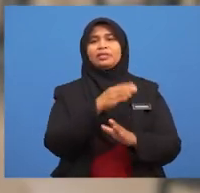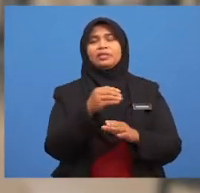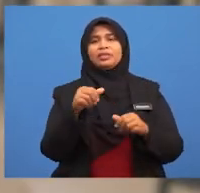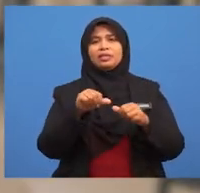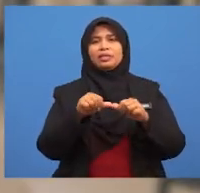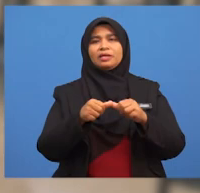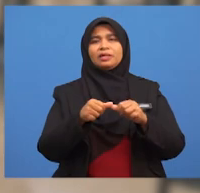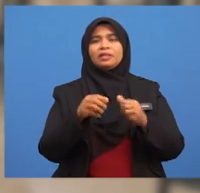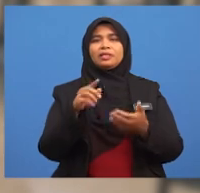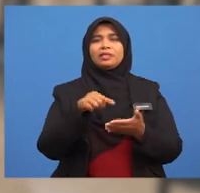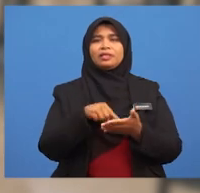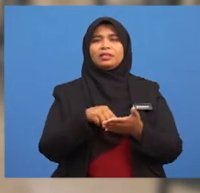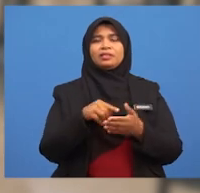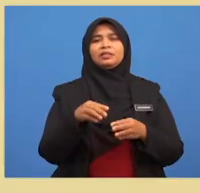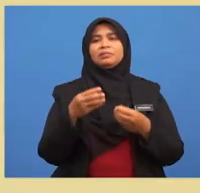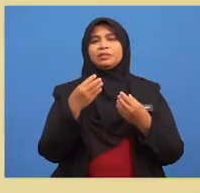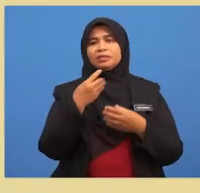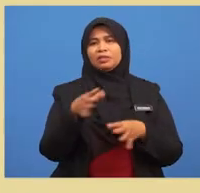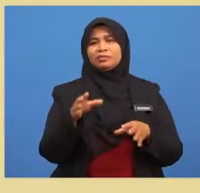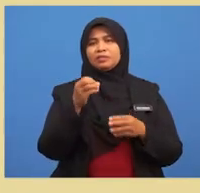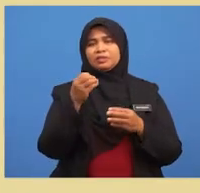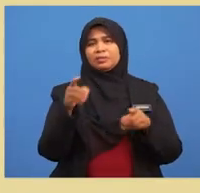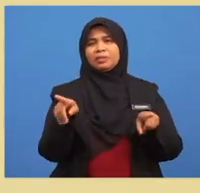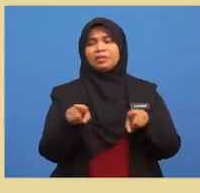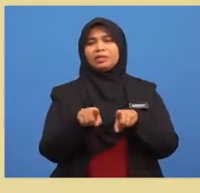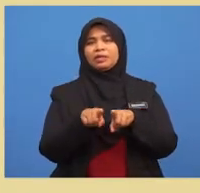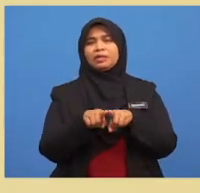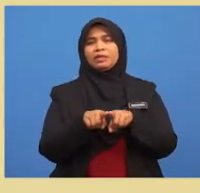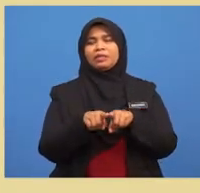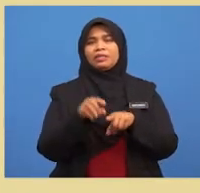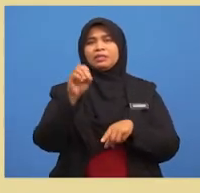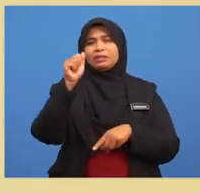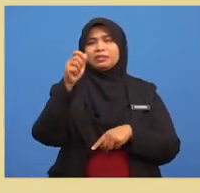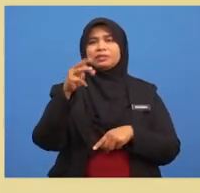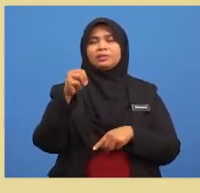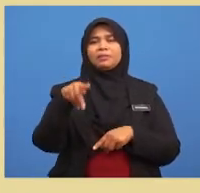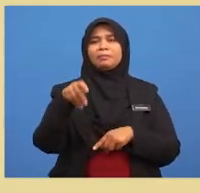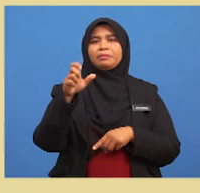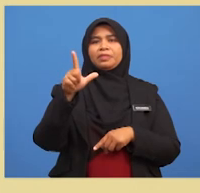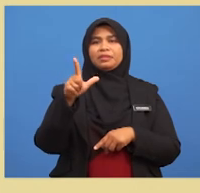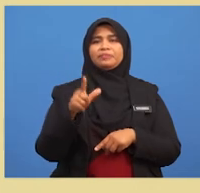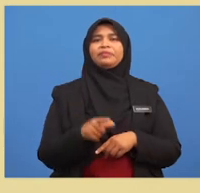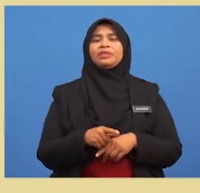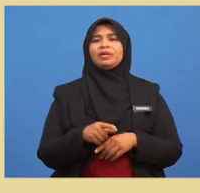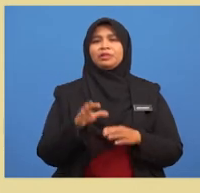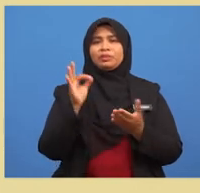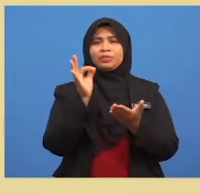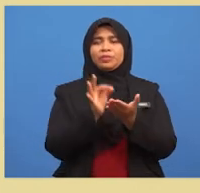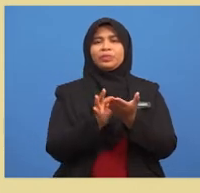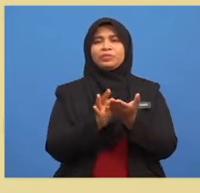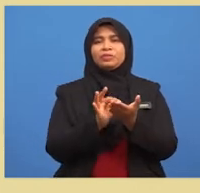kita sebut sebagai sampel Dan ruang sampel bagi duit syiling yang adil dilambungkan